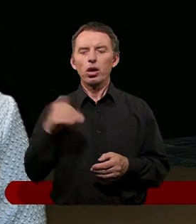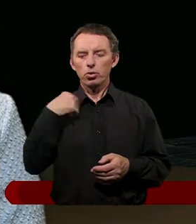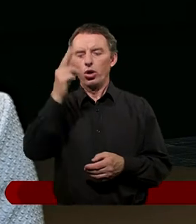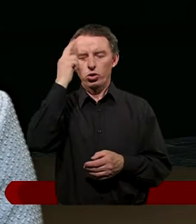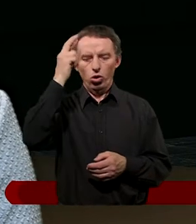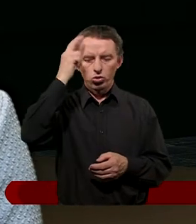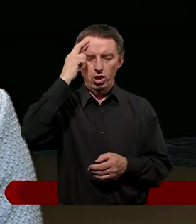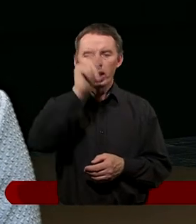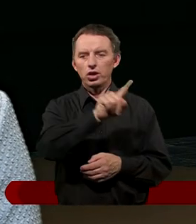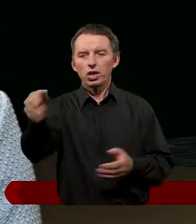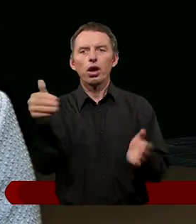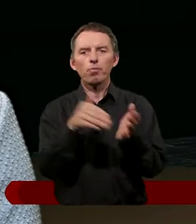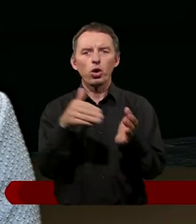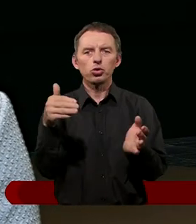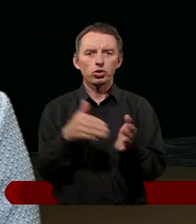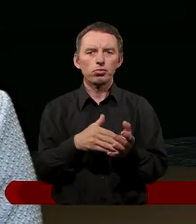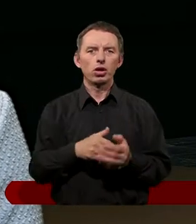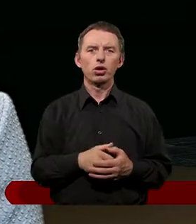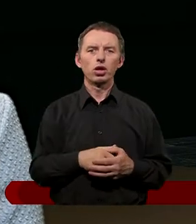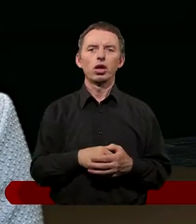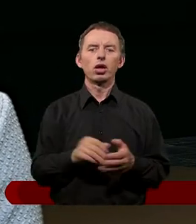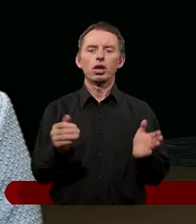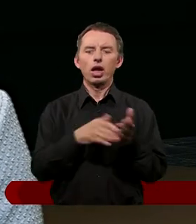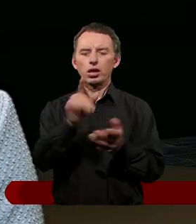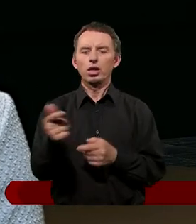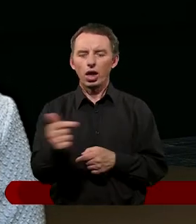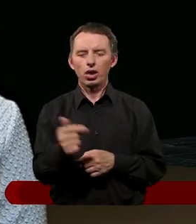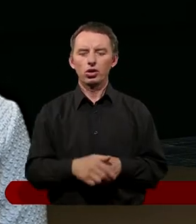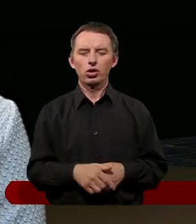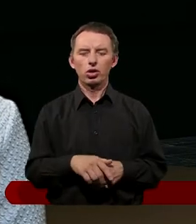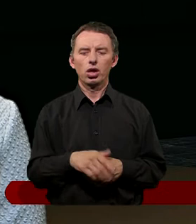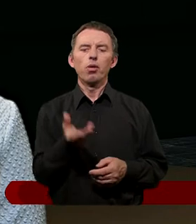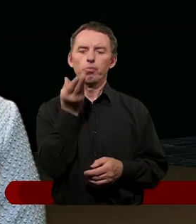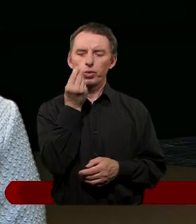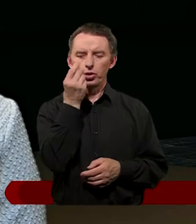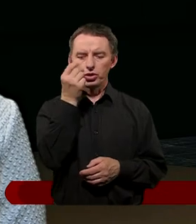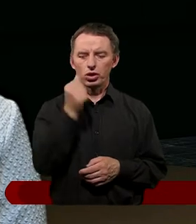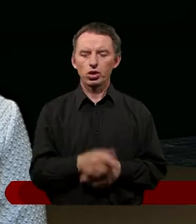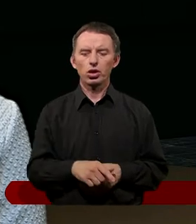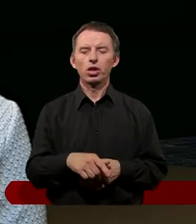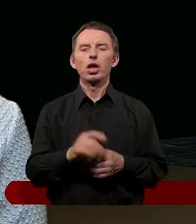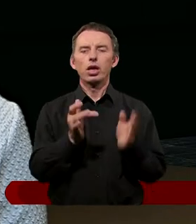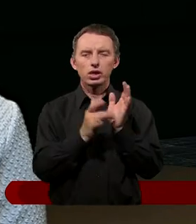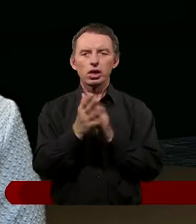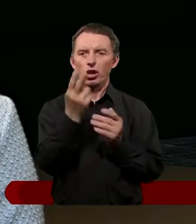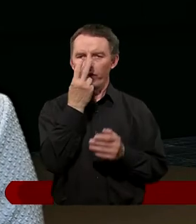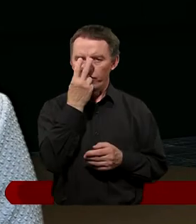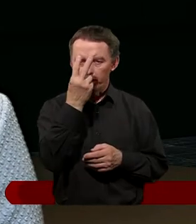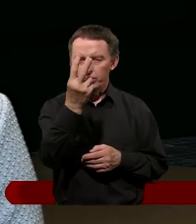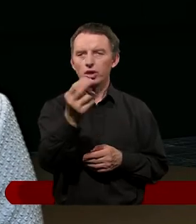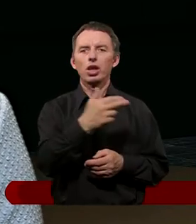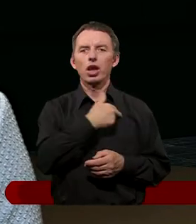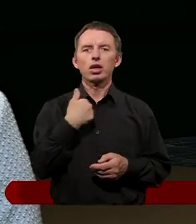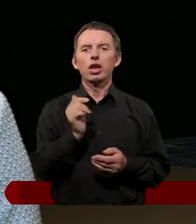rozumiał ich potrzebę również. I to jest dla mnie przynajmniej, myślę, dla nas ogromne pocieszenie, że Jezus widzi nasze nawet